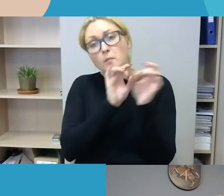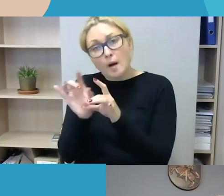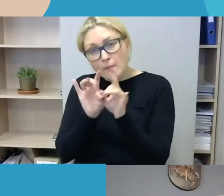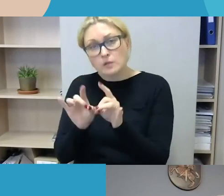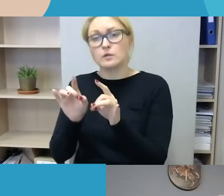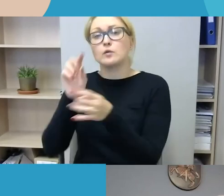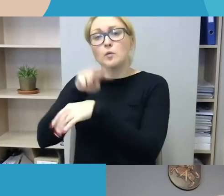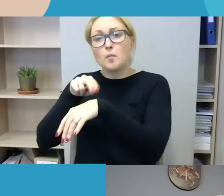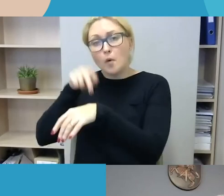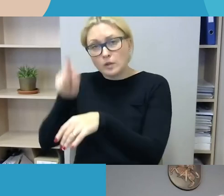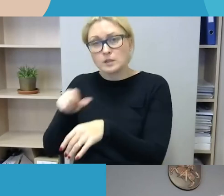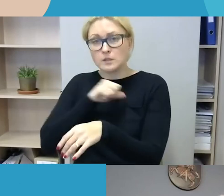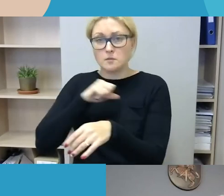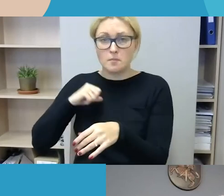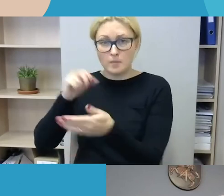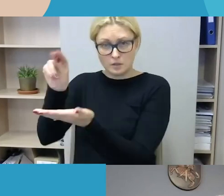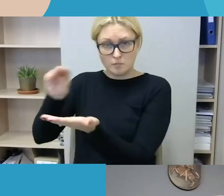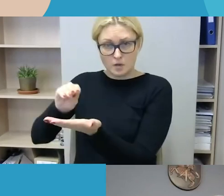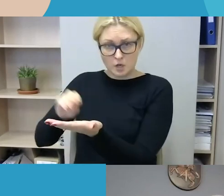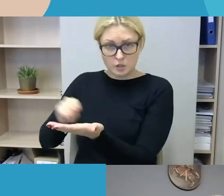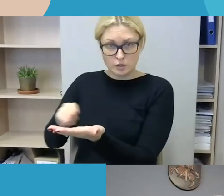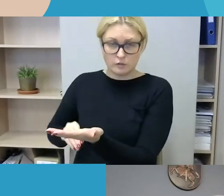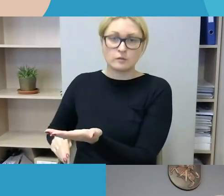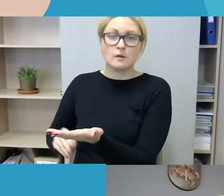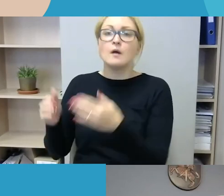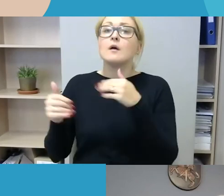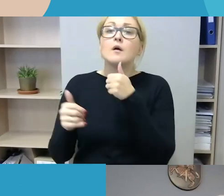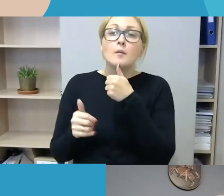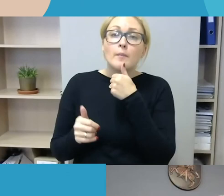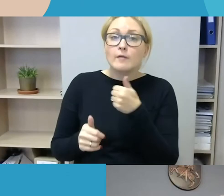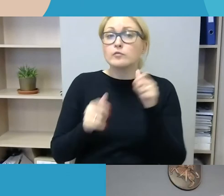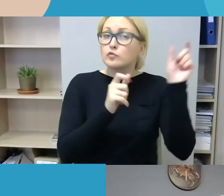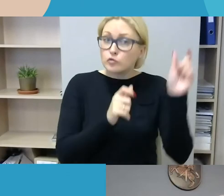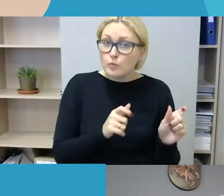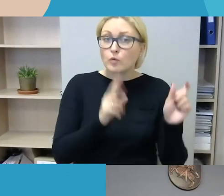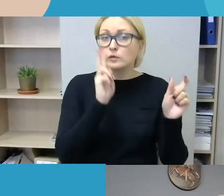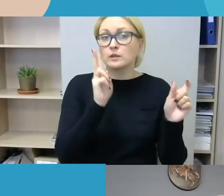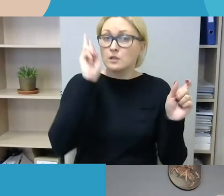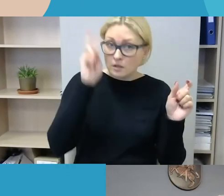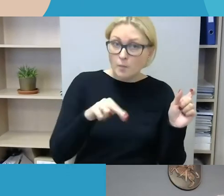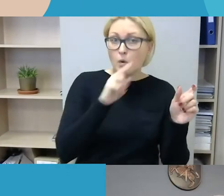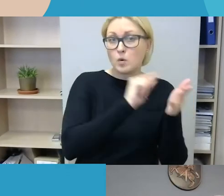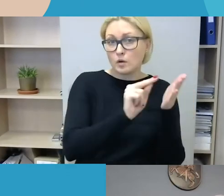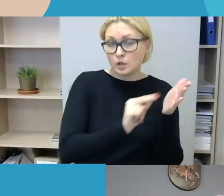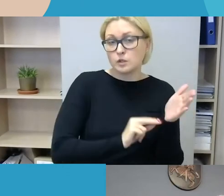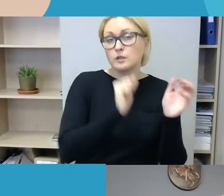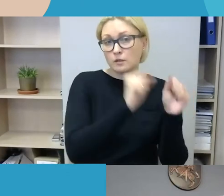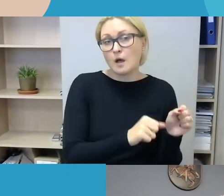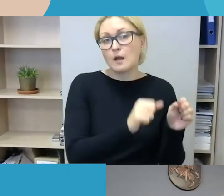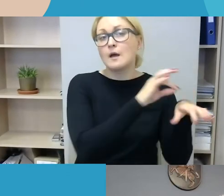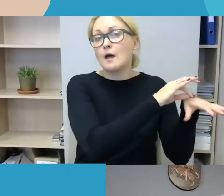Žinoma, kartais yra geriau, kuomet tas žmogus turi dar kažkokį teisę tą atstovą, kuris jį atstovauja ir gali patvirtinti, kad tas